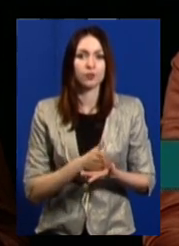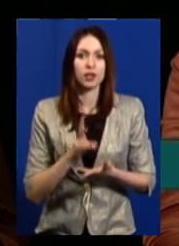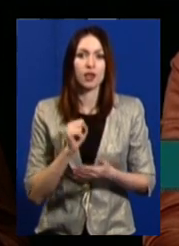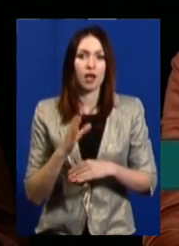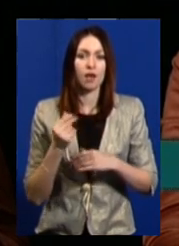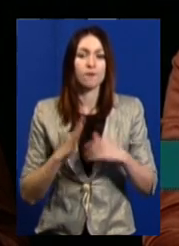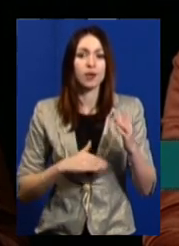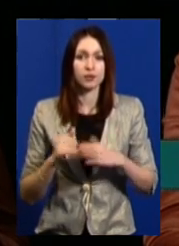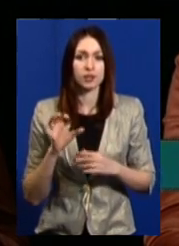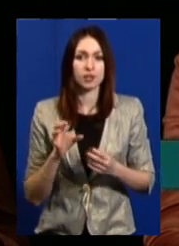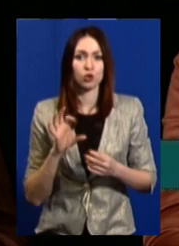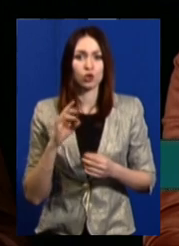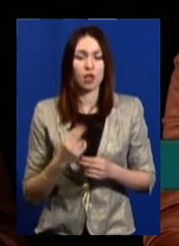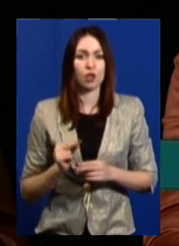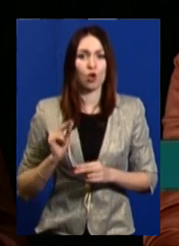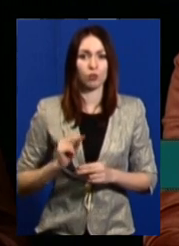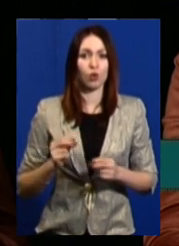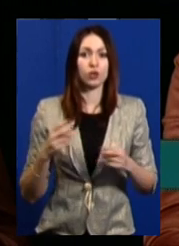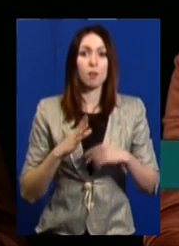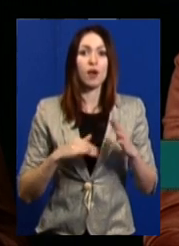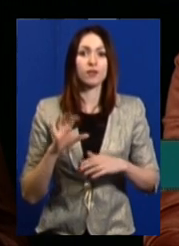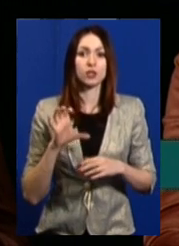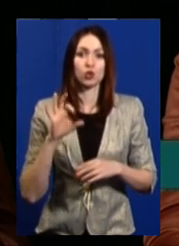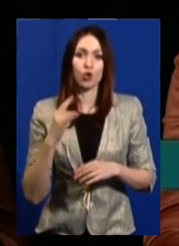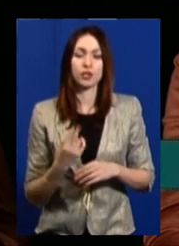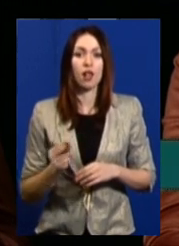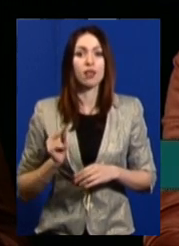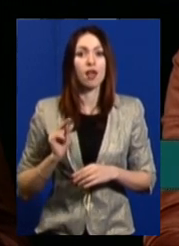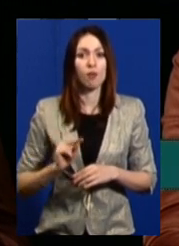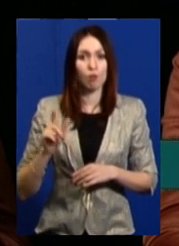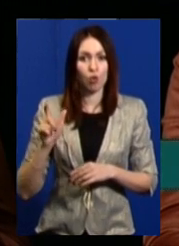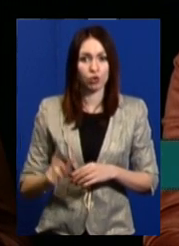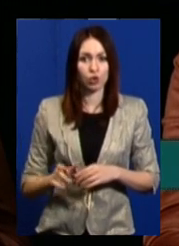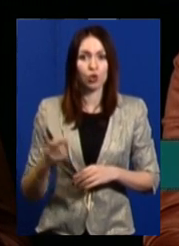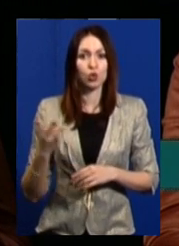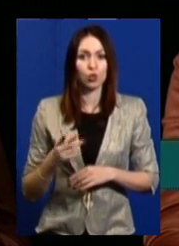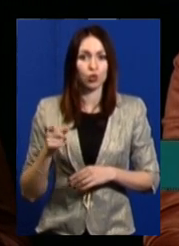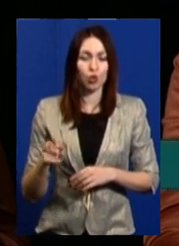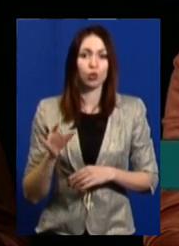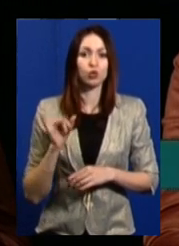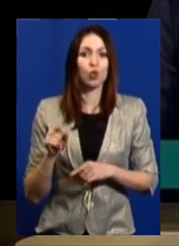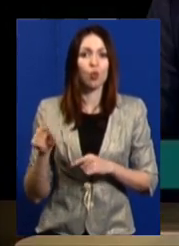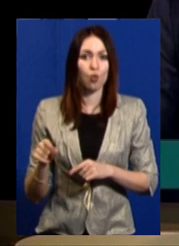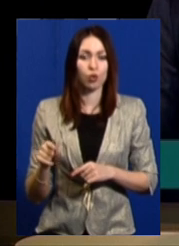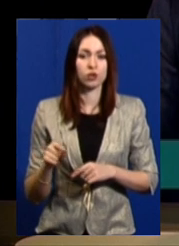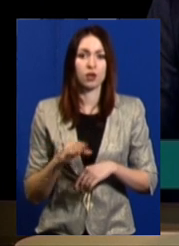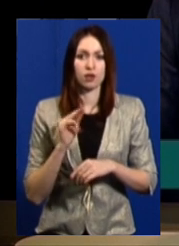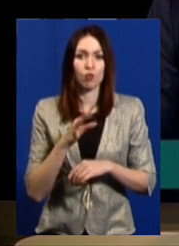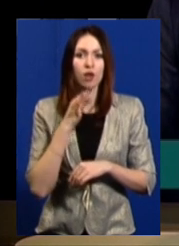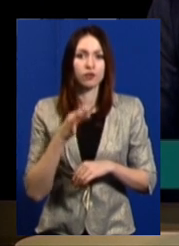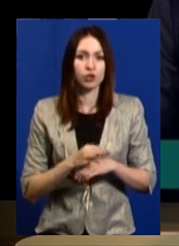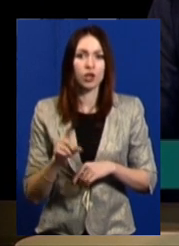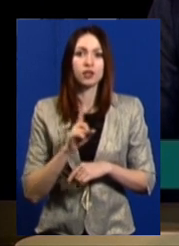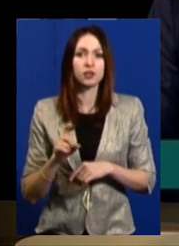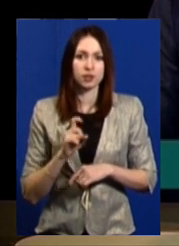соціальної роботи. Саме фахівець соціальної роботи повинен і він несе відповідальність